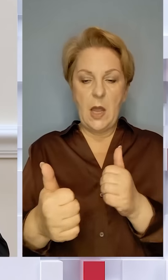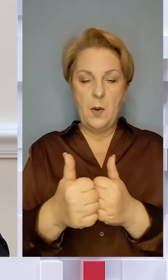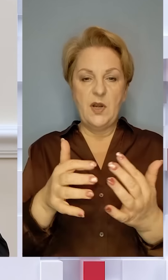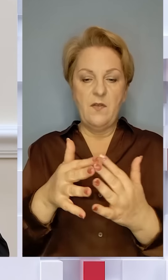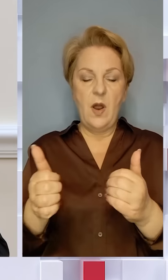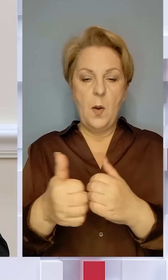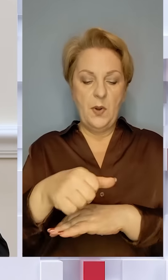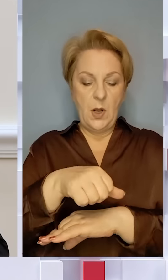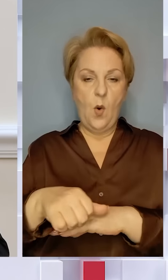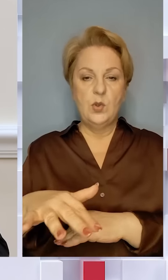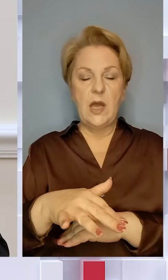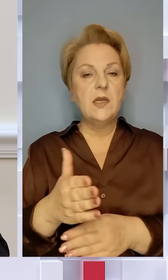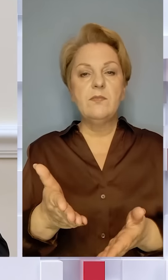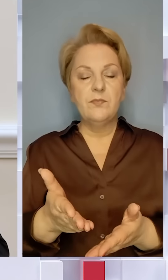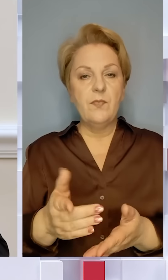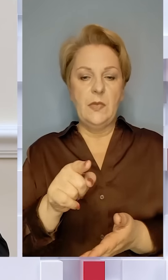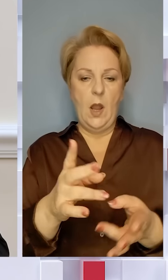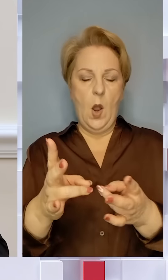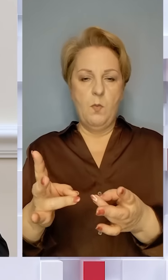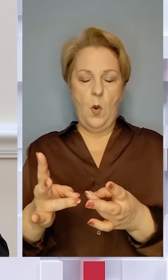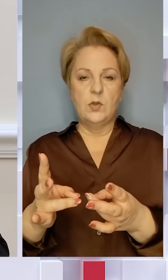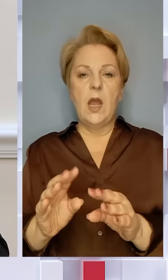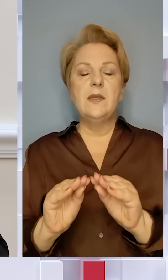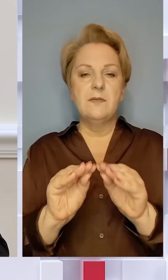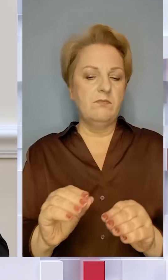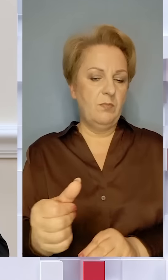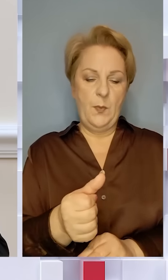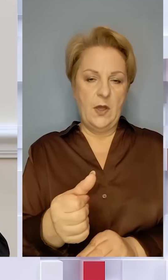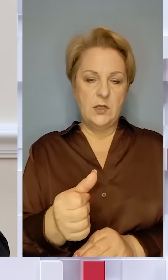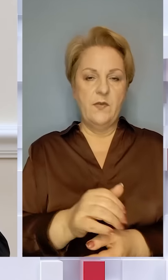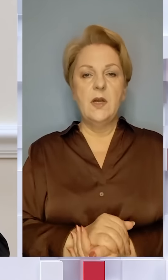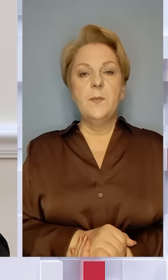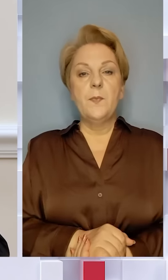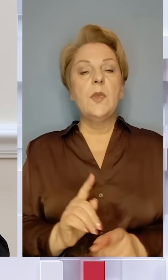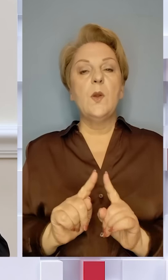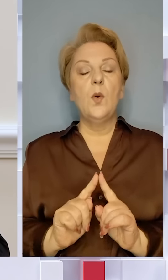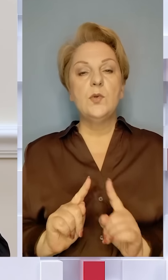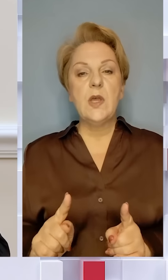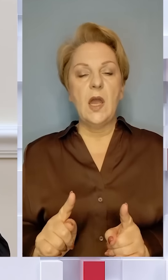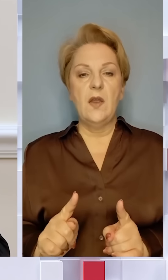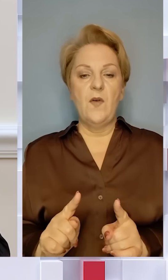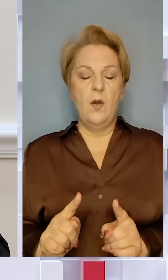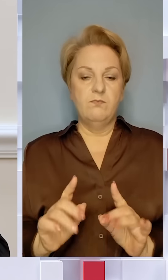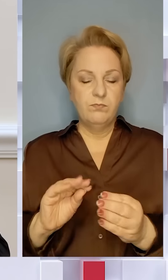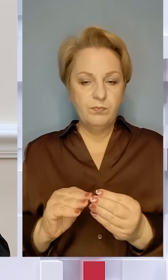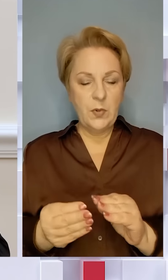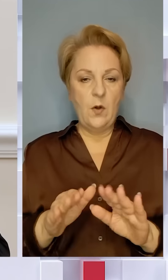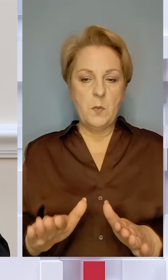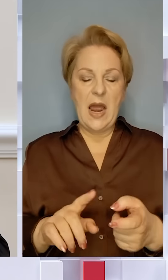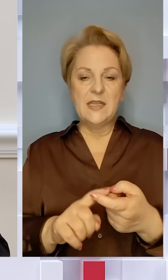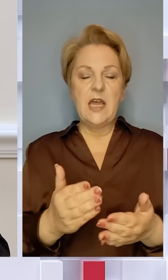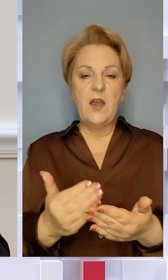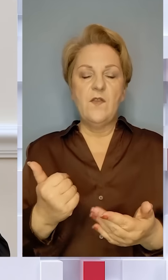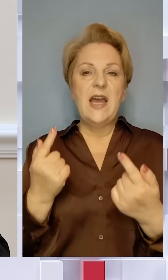прикордонних територіях. Саме їхні потреби закриваємо перш за все. Особливо вразливі міста, які залежні від